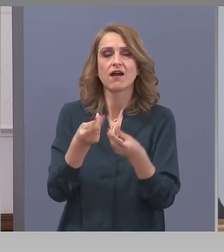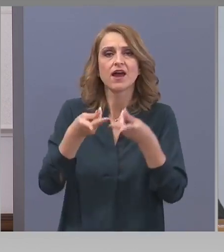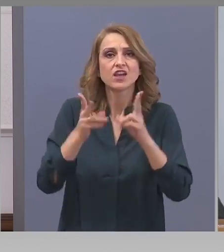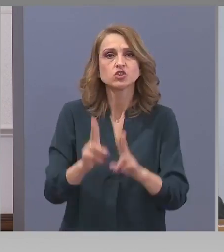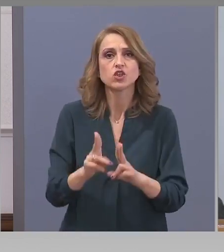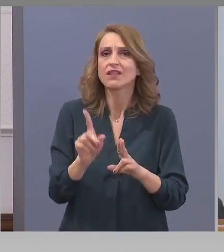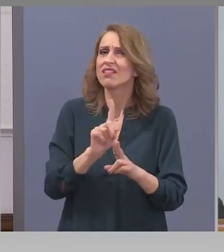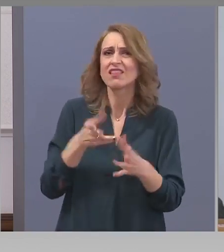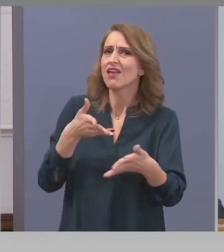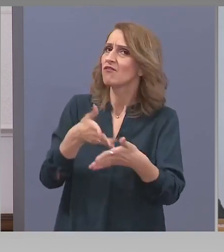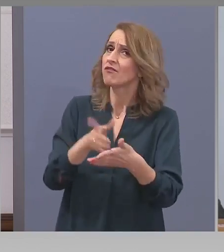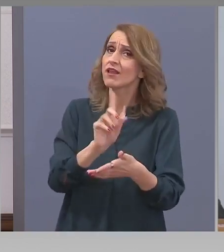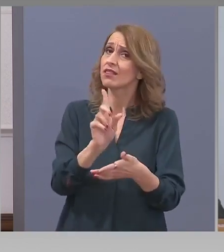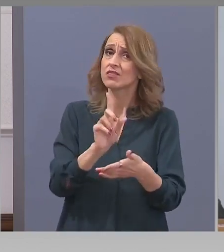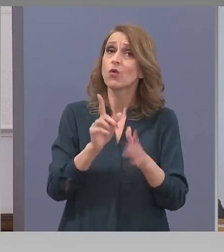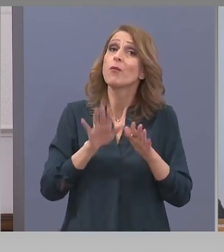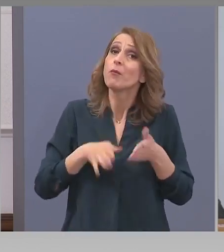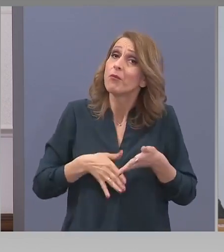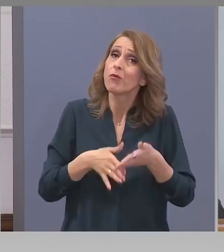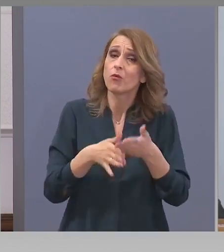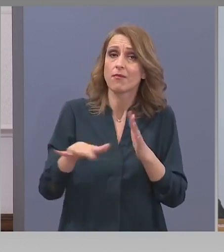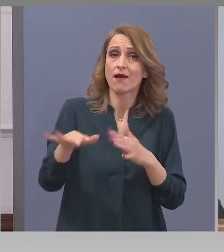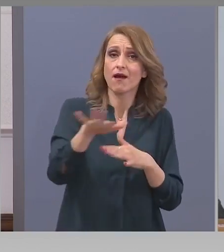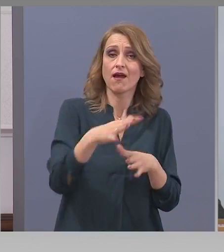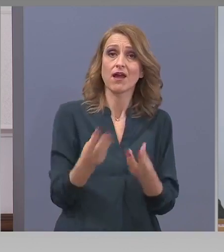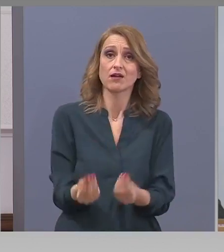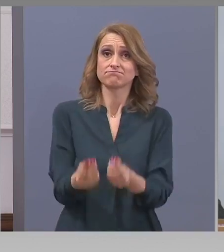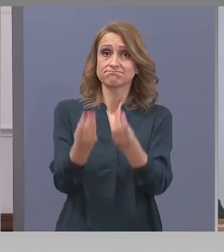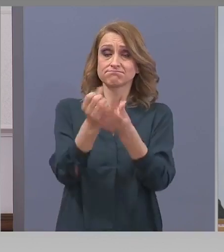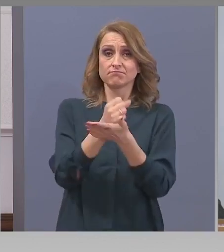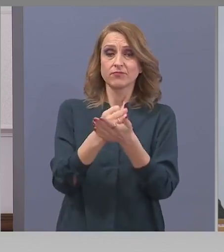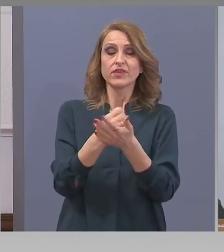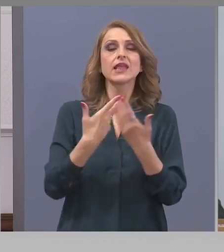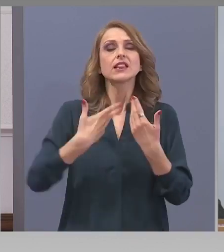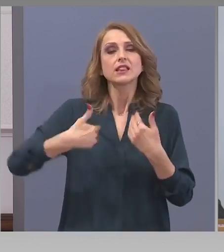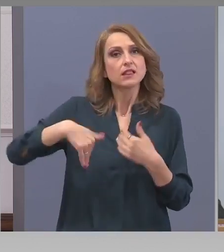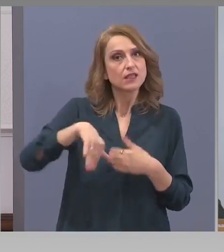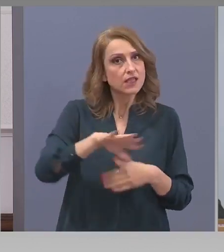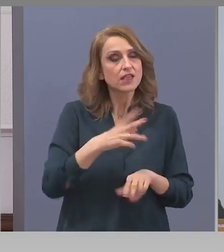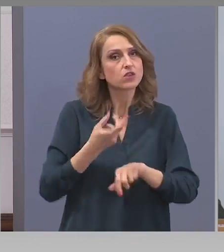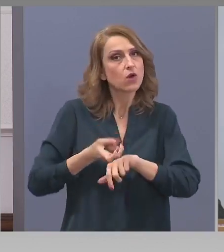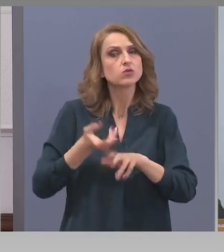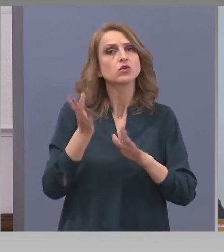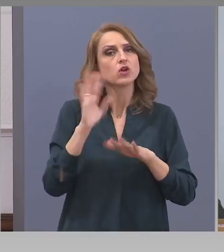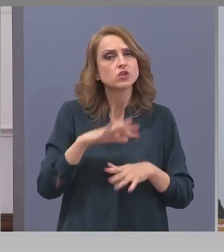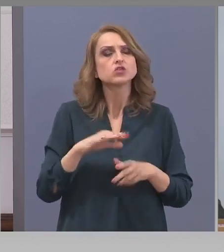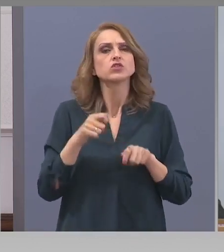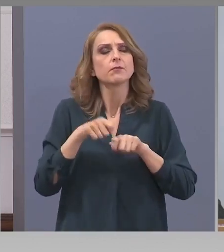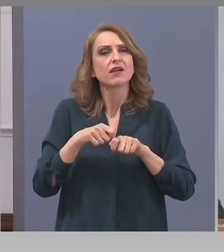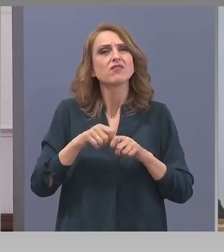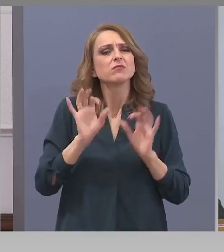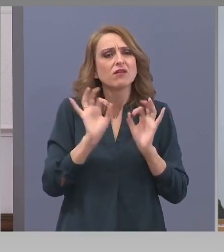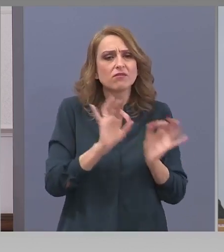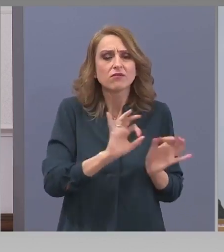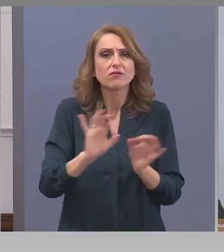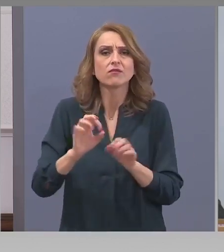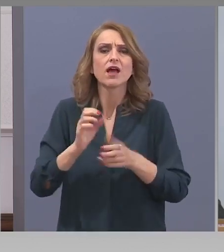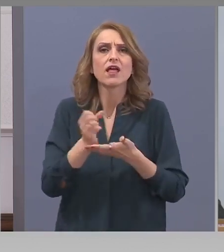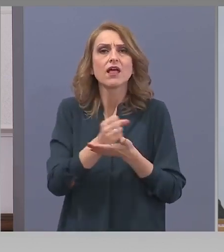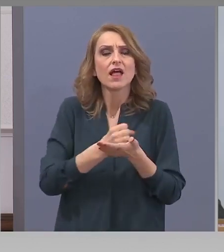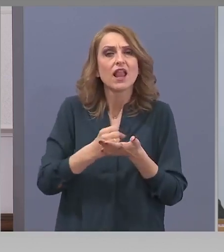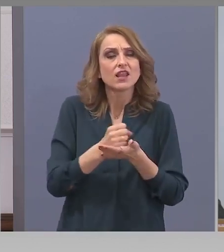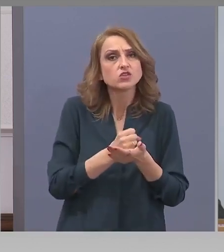Ще се придържаме към основния терапевтичен принцип, който ни придържава в нашата ежедневна работа. Примам